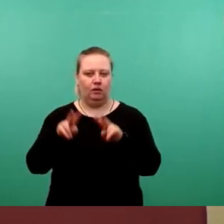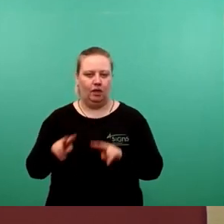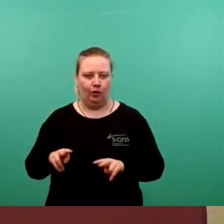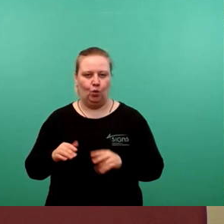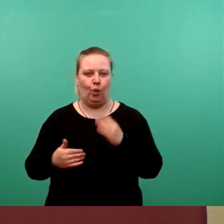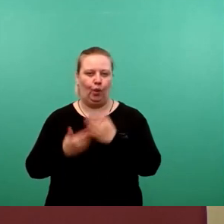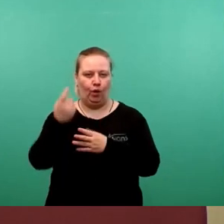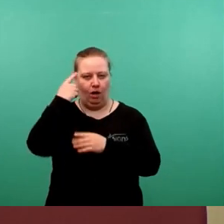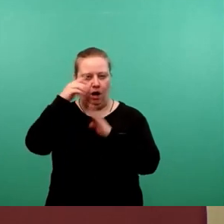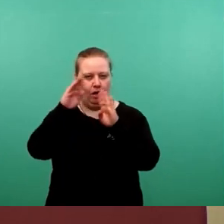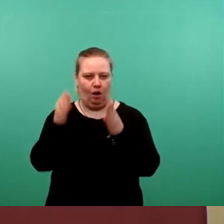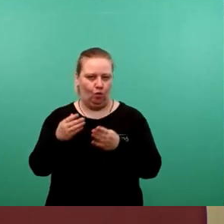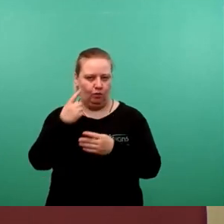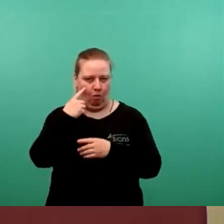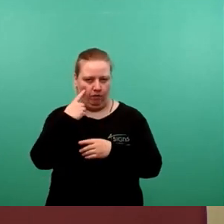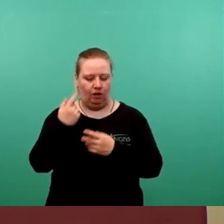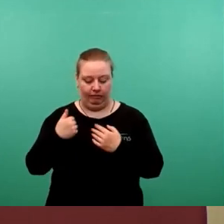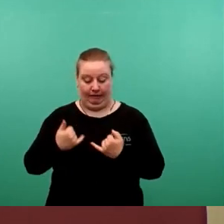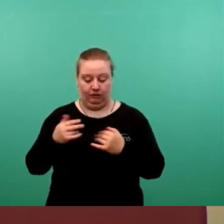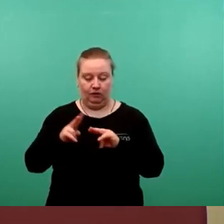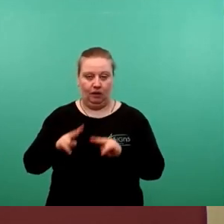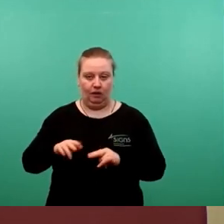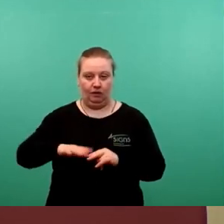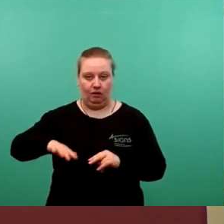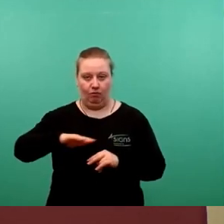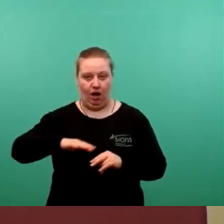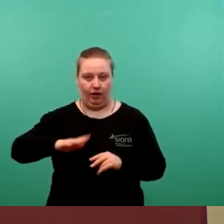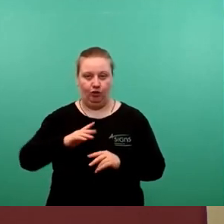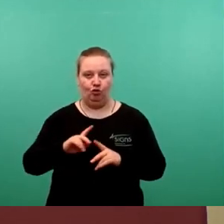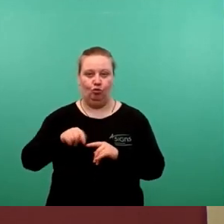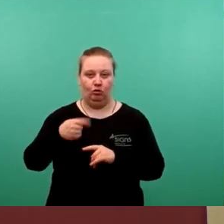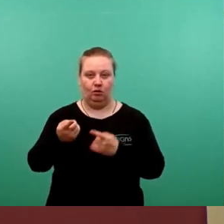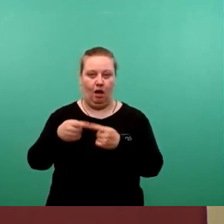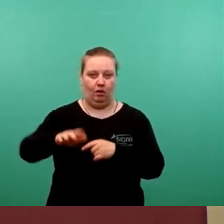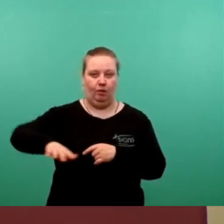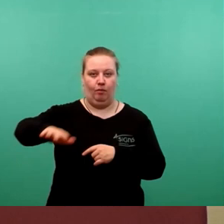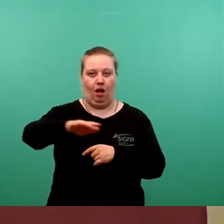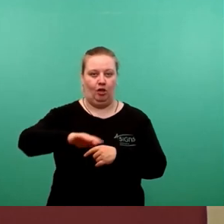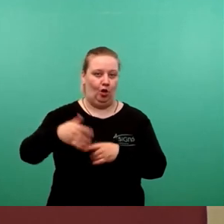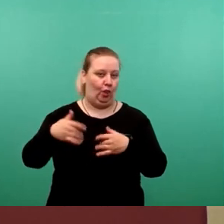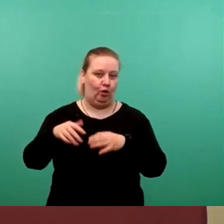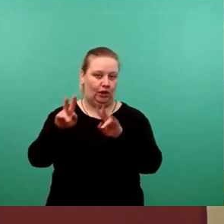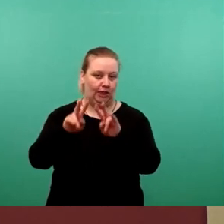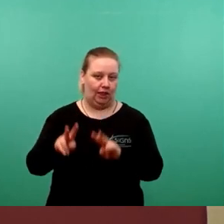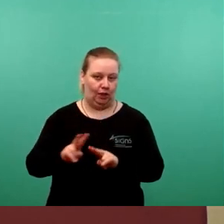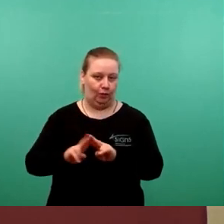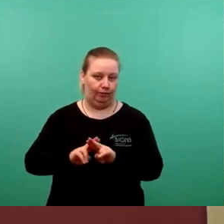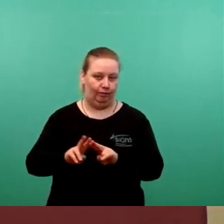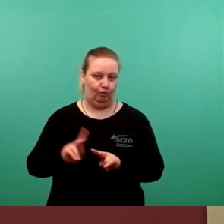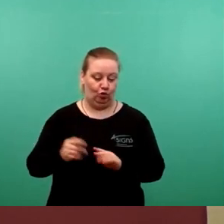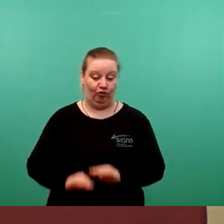Rathauses, wir befinden uns ja im sanierten Bereich des neuen Rathauses und der überwiegende Teil des Rathauses muss also grundhaft